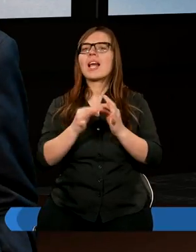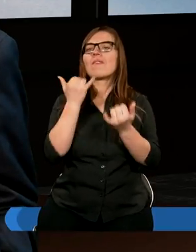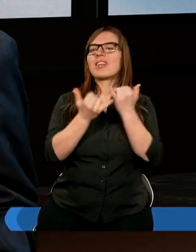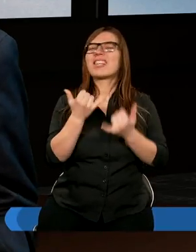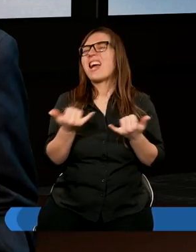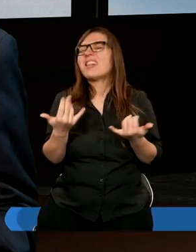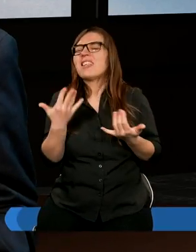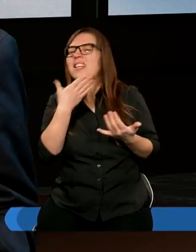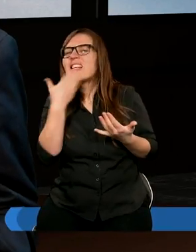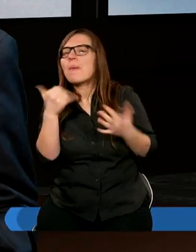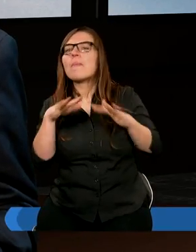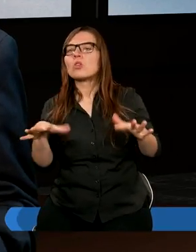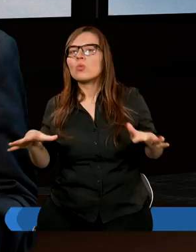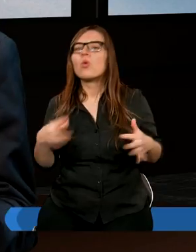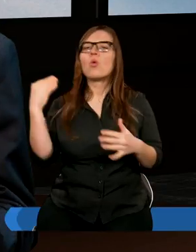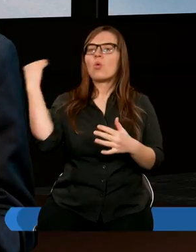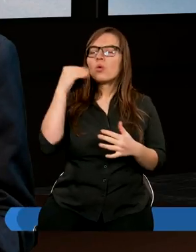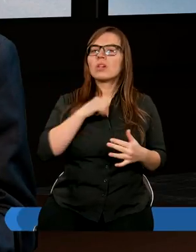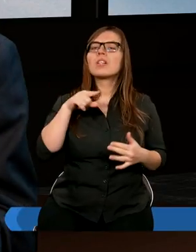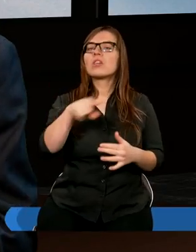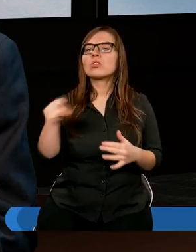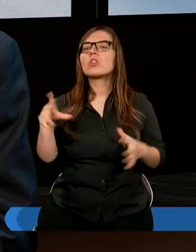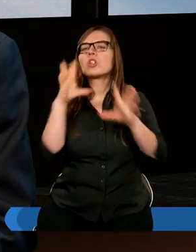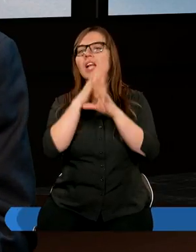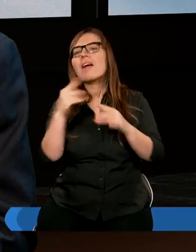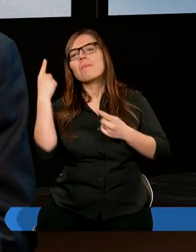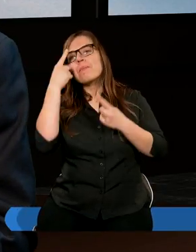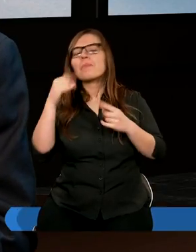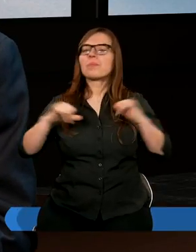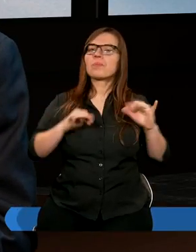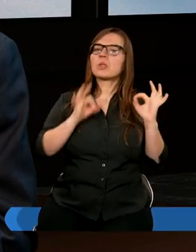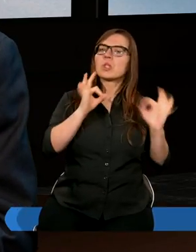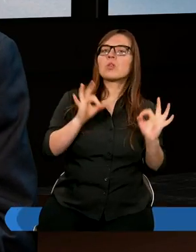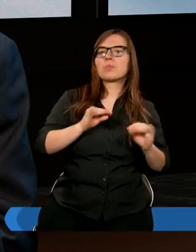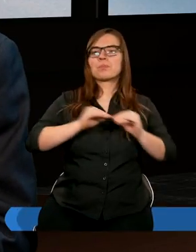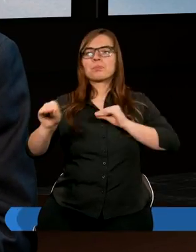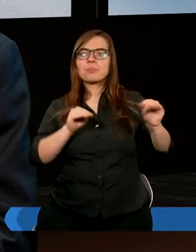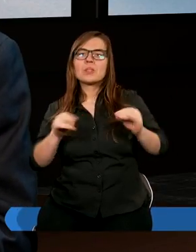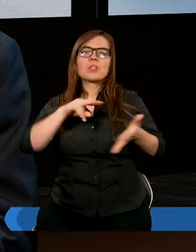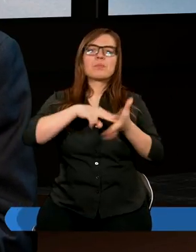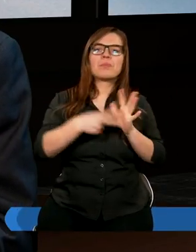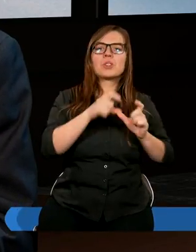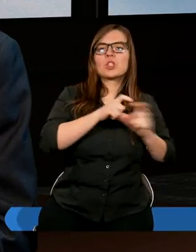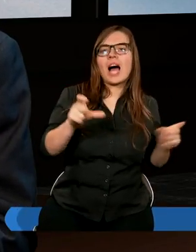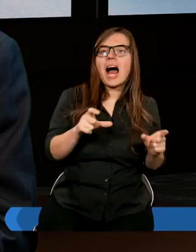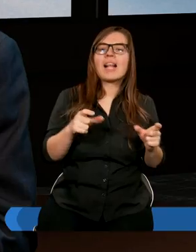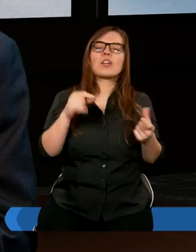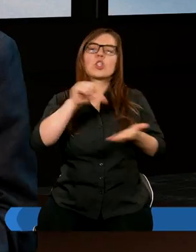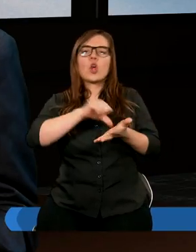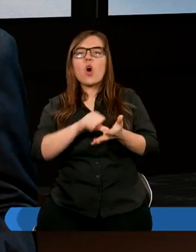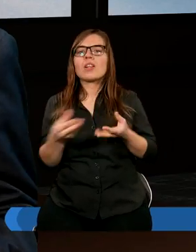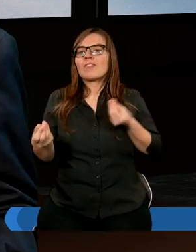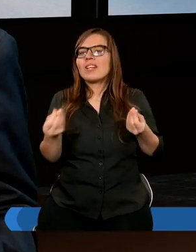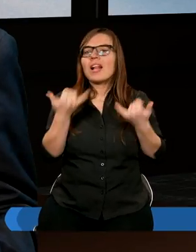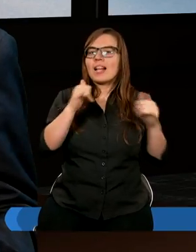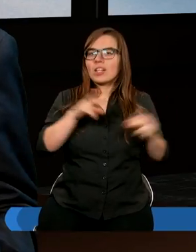posiadamy niewiele, to uczymy się też planować, myśleć o tym, jak rozkładać czy nasz czas, czy siły, czy środki.